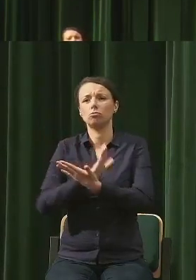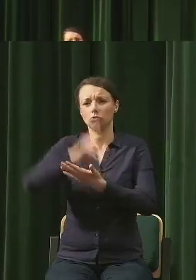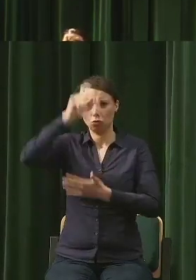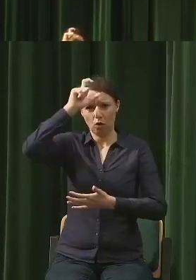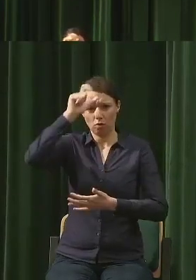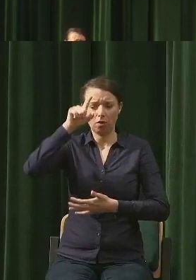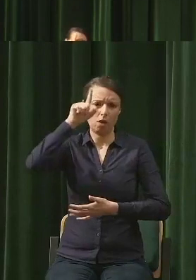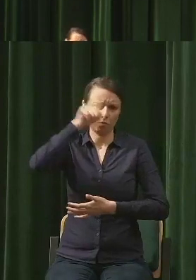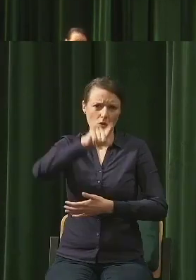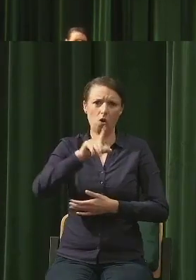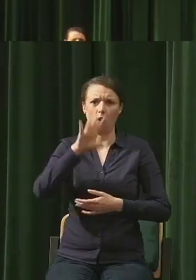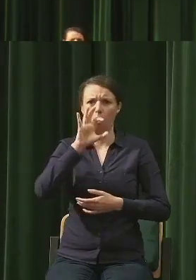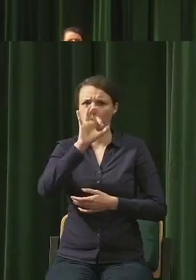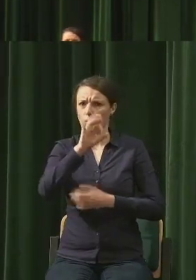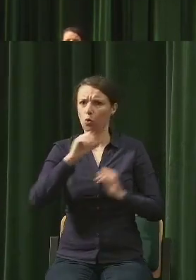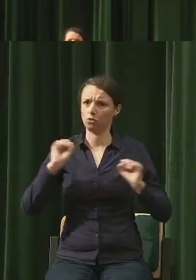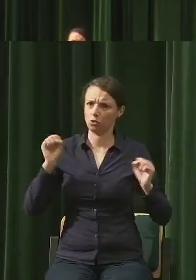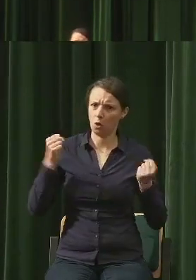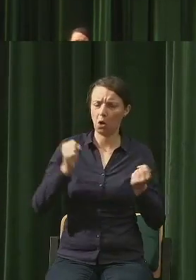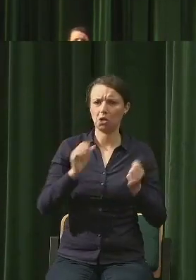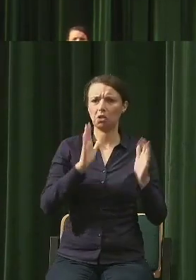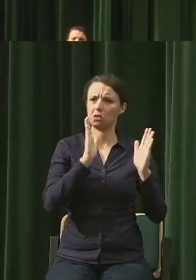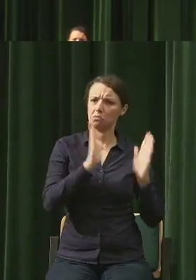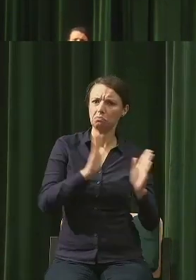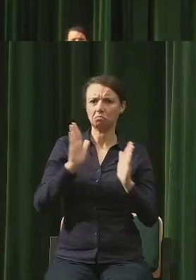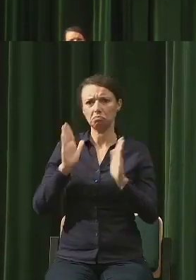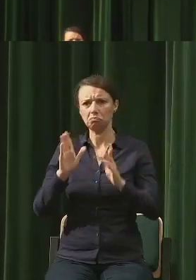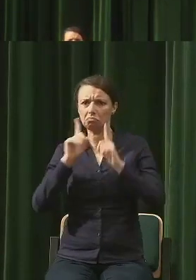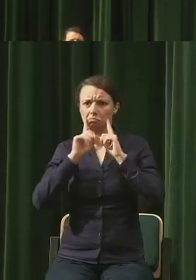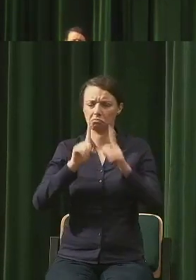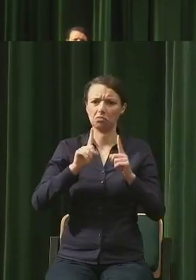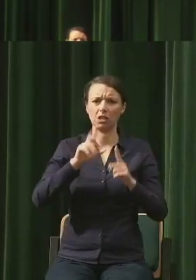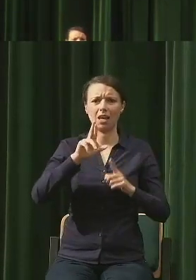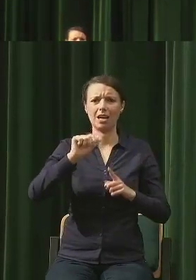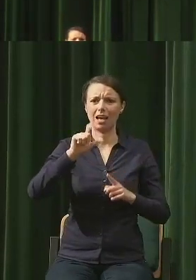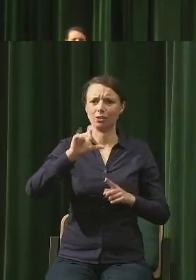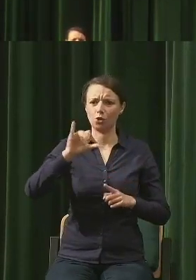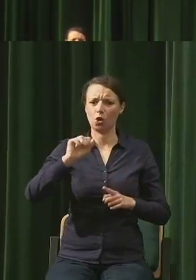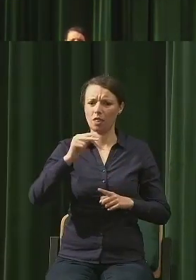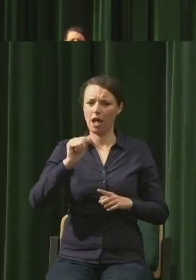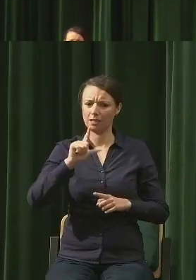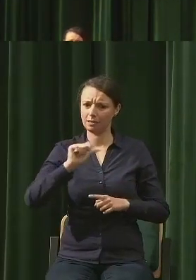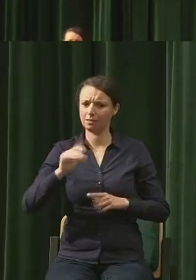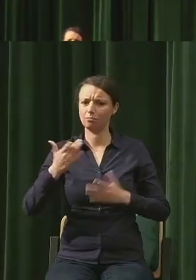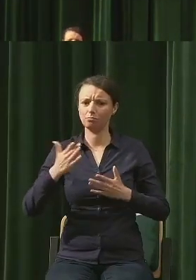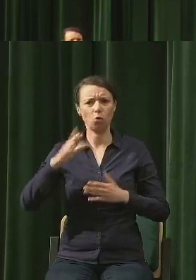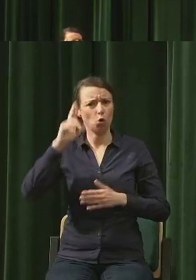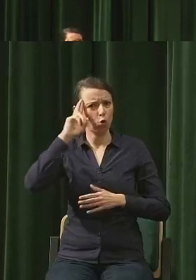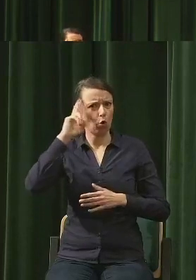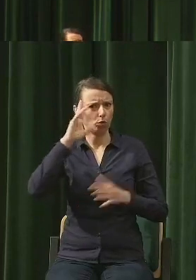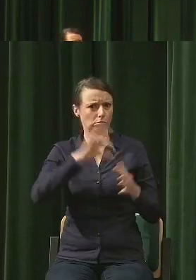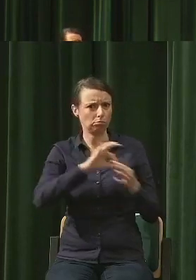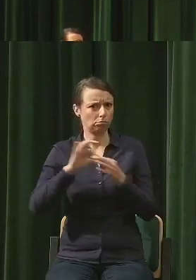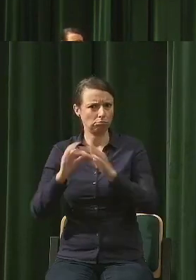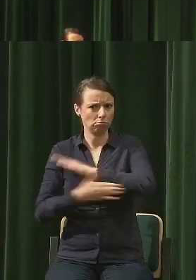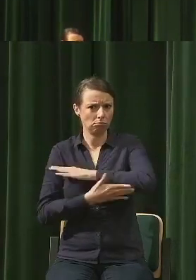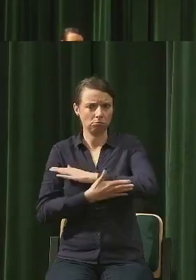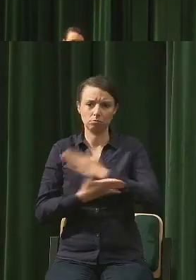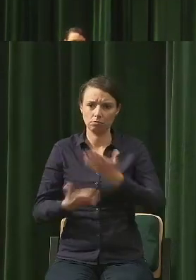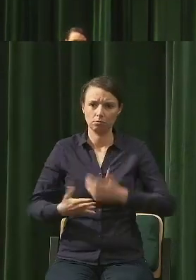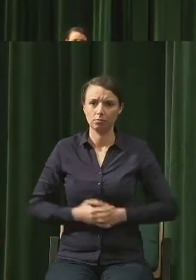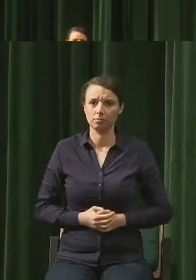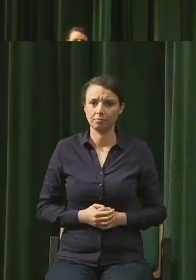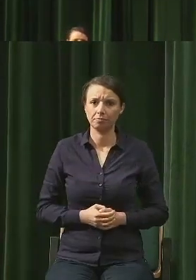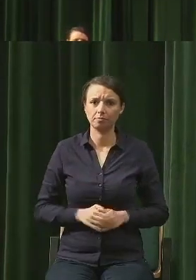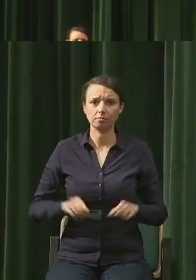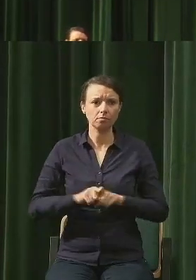w swoim postępowaniu. Oczywiście z tego na tej podstawie stworzył rodzaj filozoficznego modelu pokazującego, to, że cięci